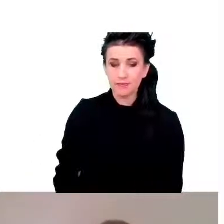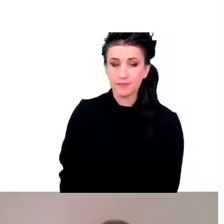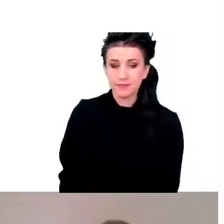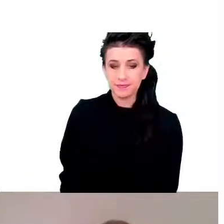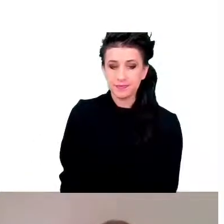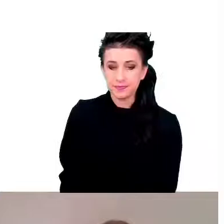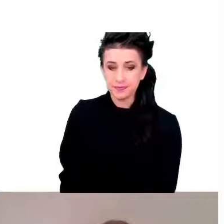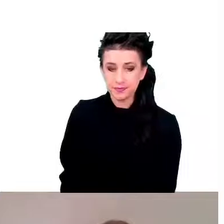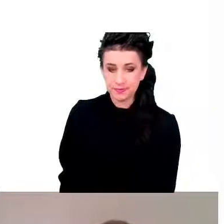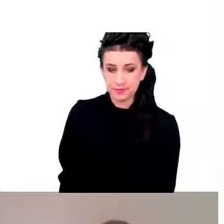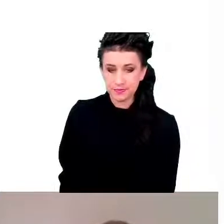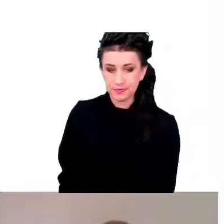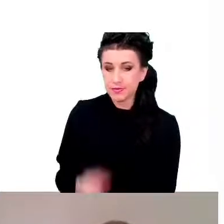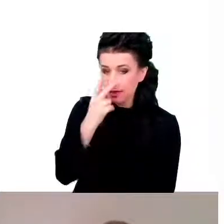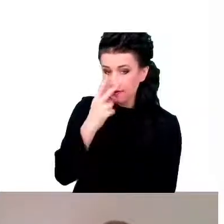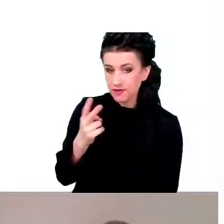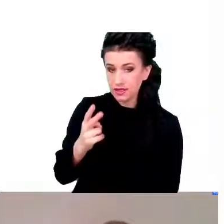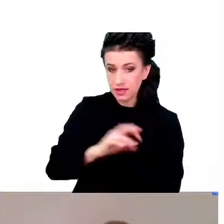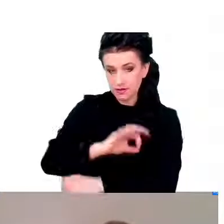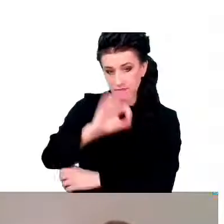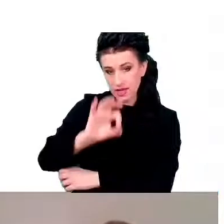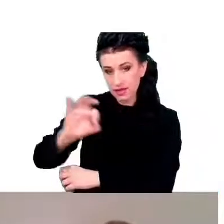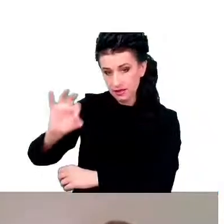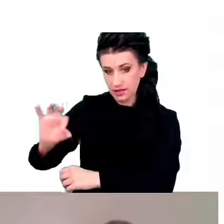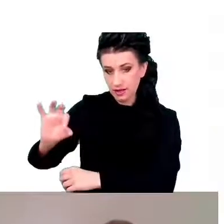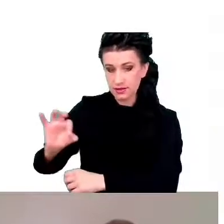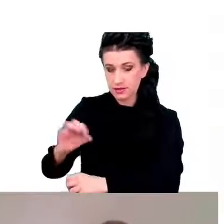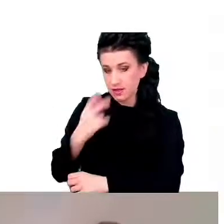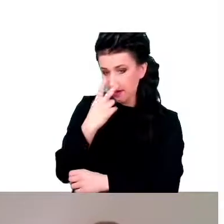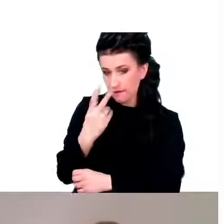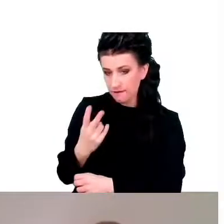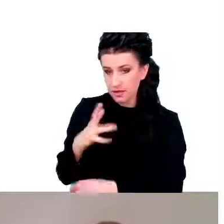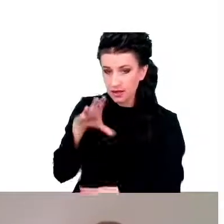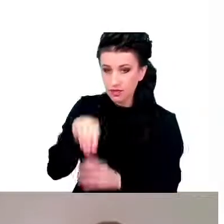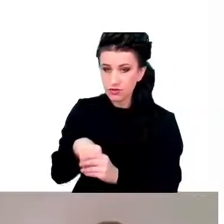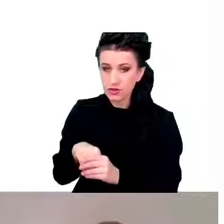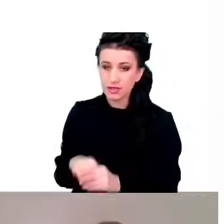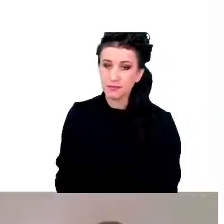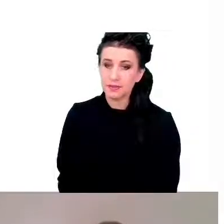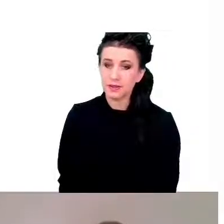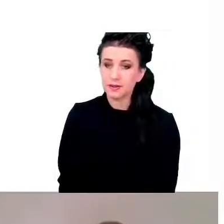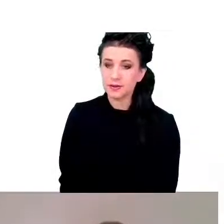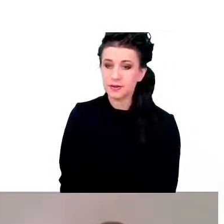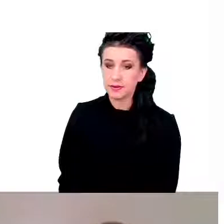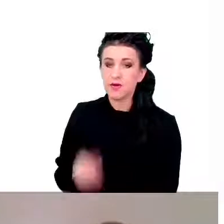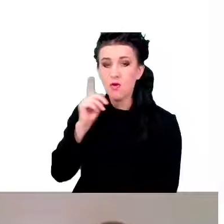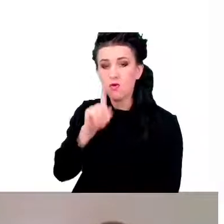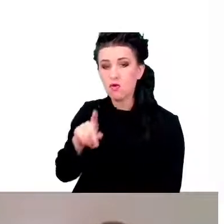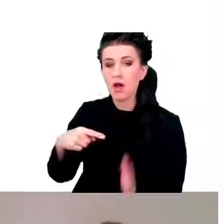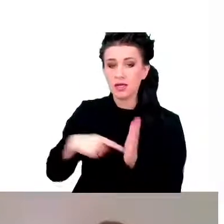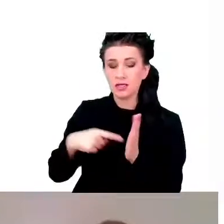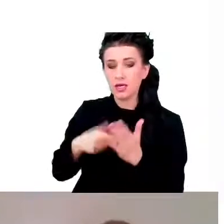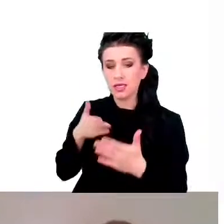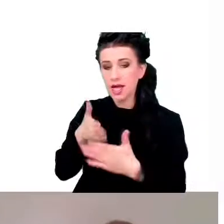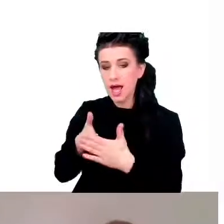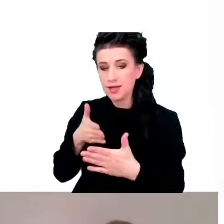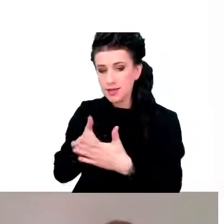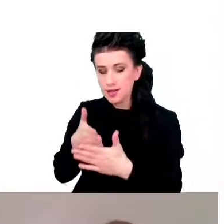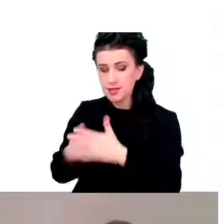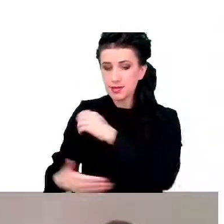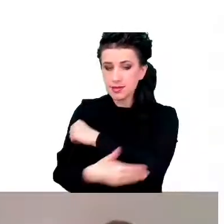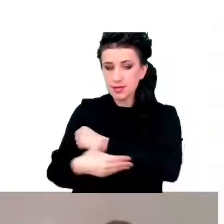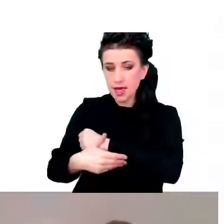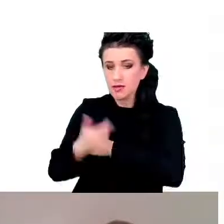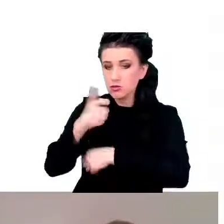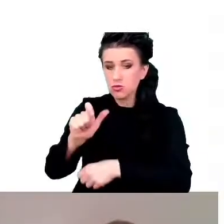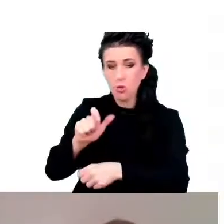właśnie tej granicy 100 lat ludzie nie